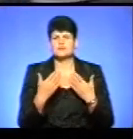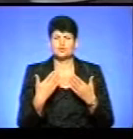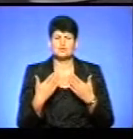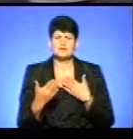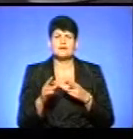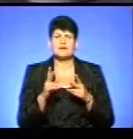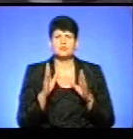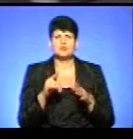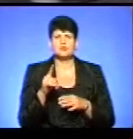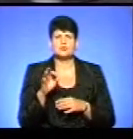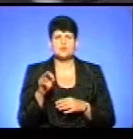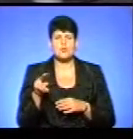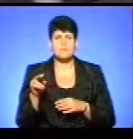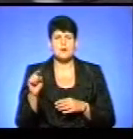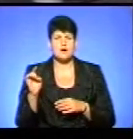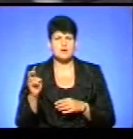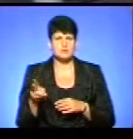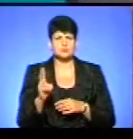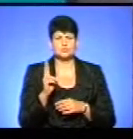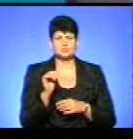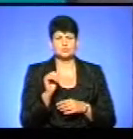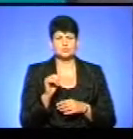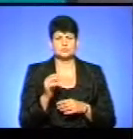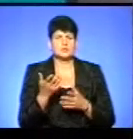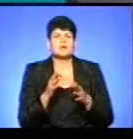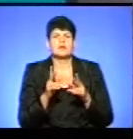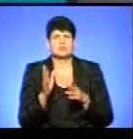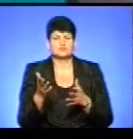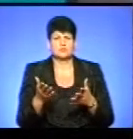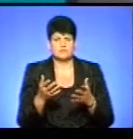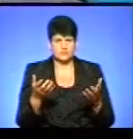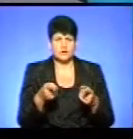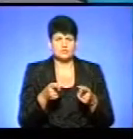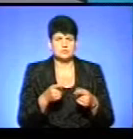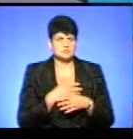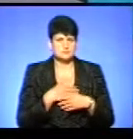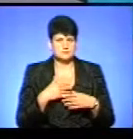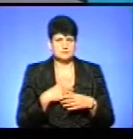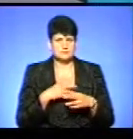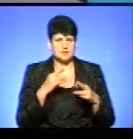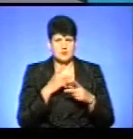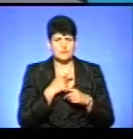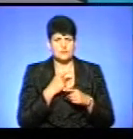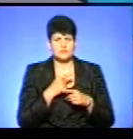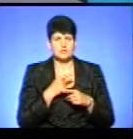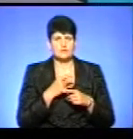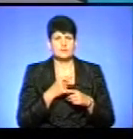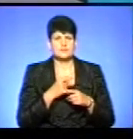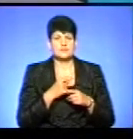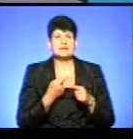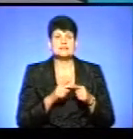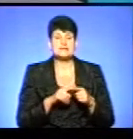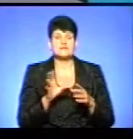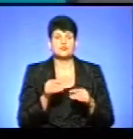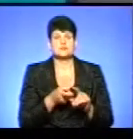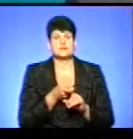як бути з зоопарками, зоокутками, не з цирками? Тобто, ви також противник утримання там тварин? Це залежить від умов